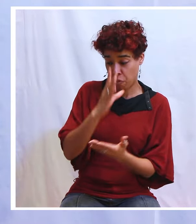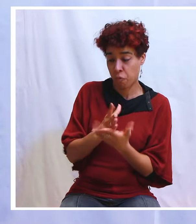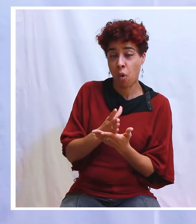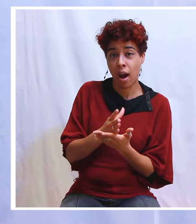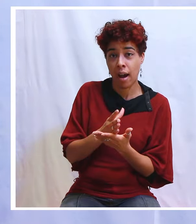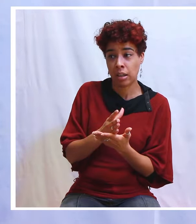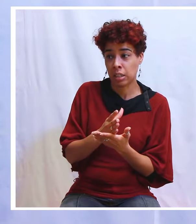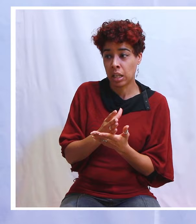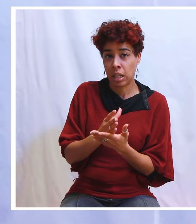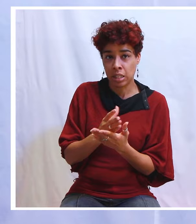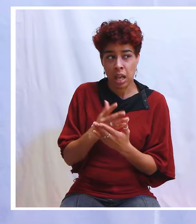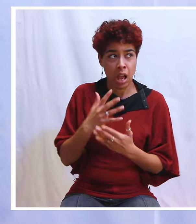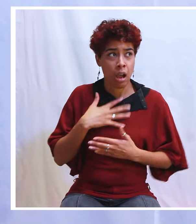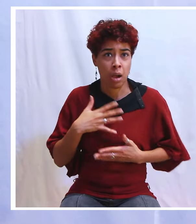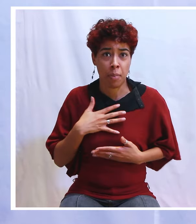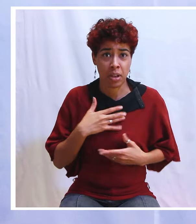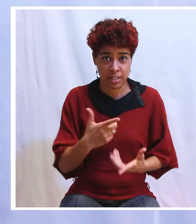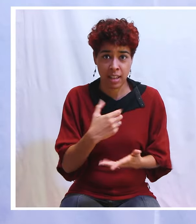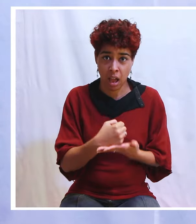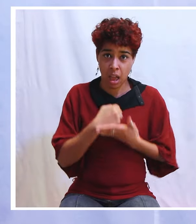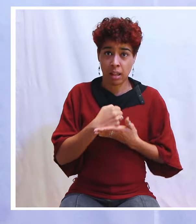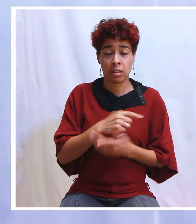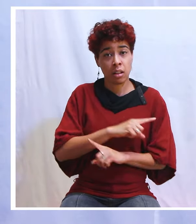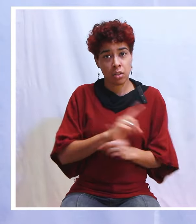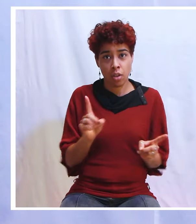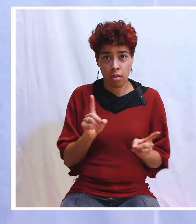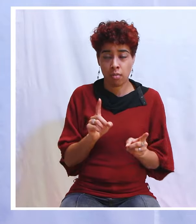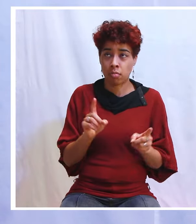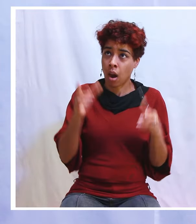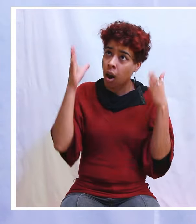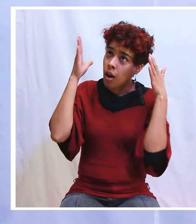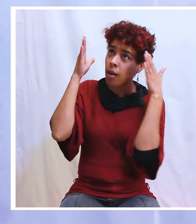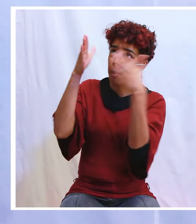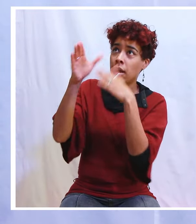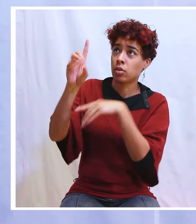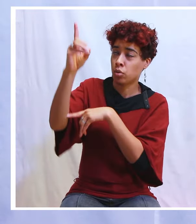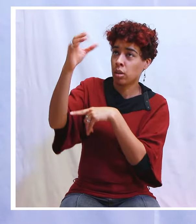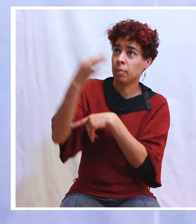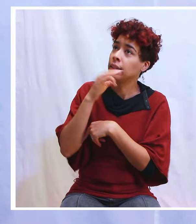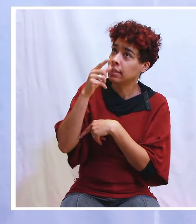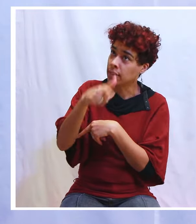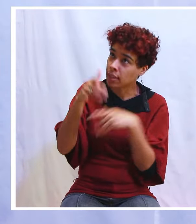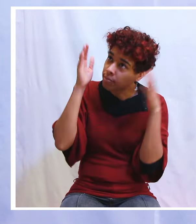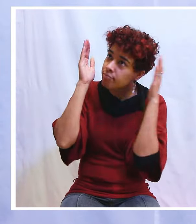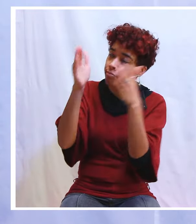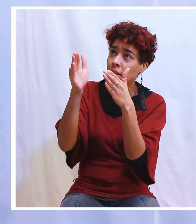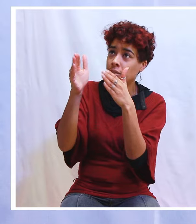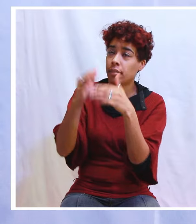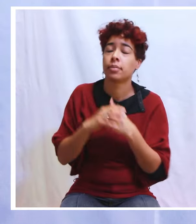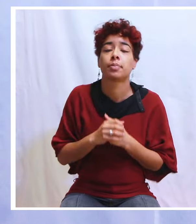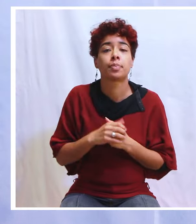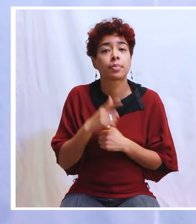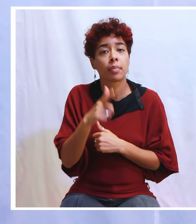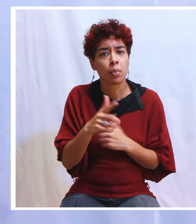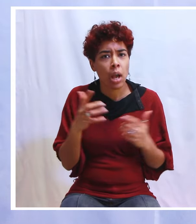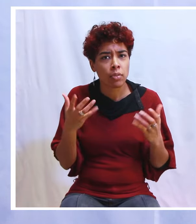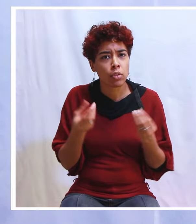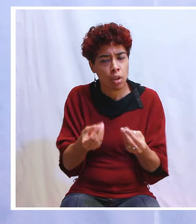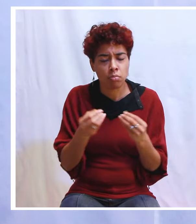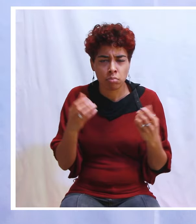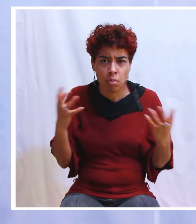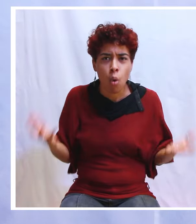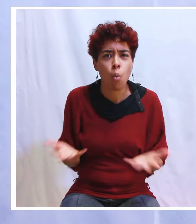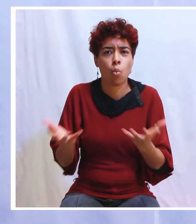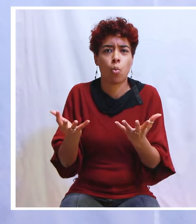ce qu'il appréhende autour de lui, mais il se focalise sur ce que Dieu lui a dit de faire. J'aimerais t'encourager dans ce sens-là.